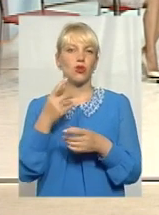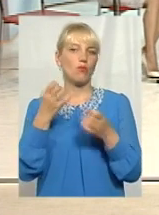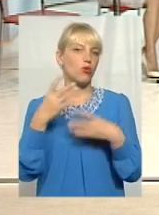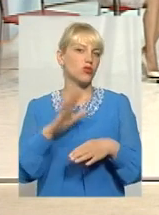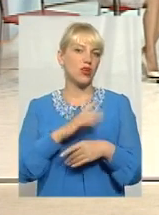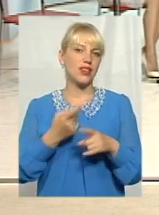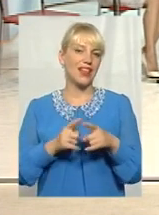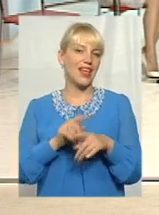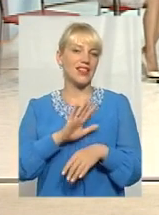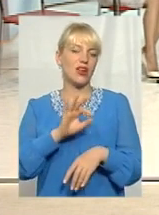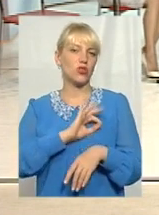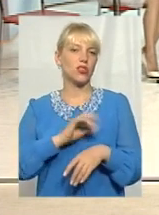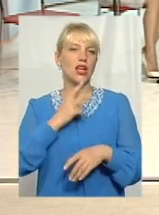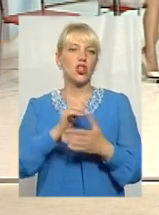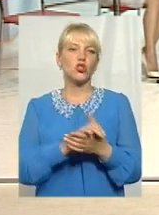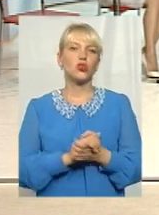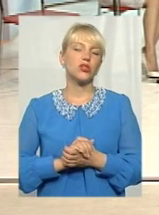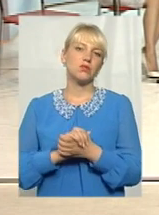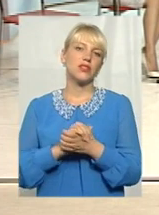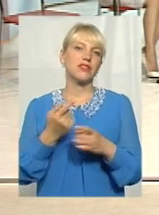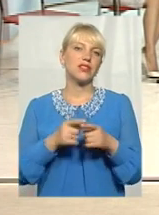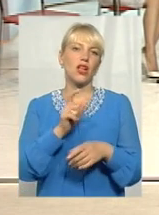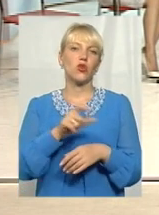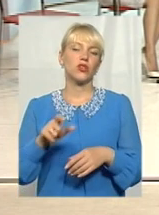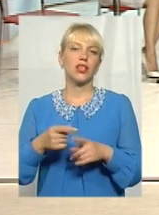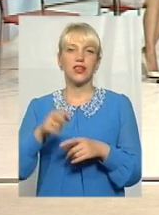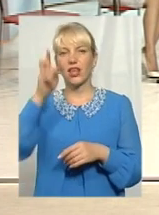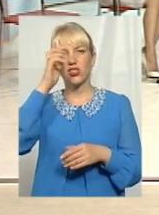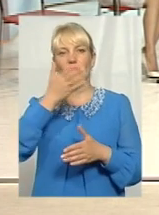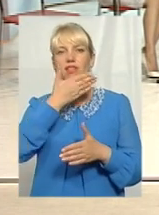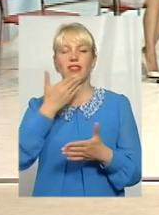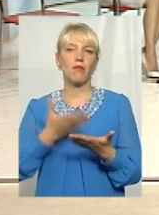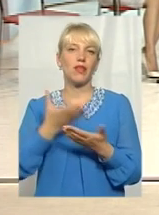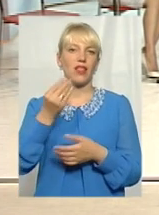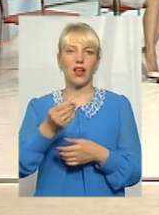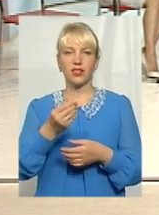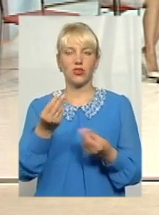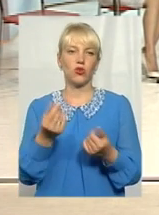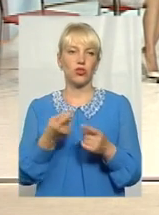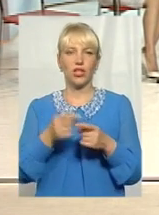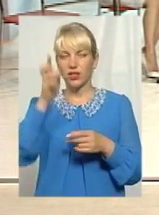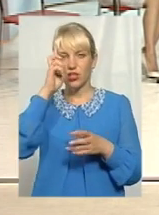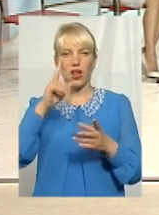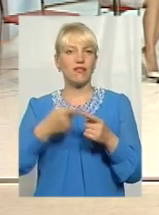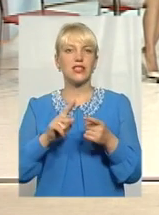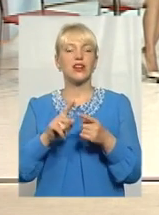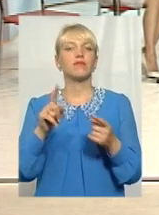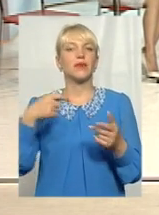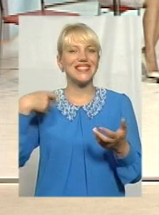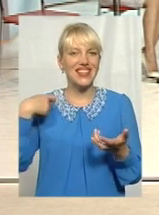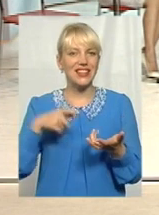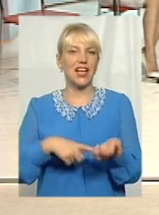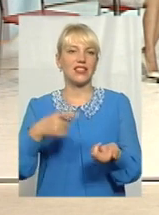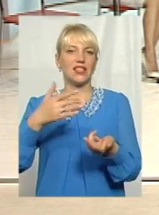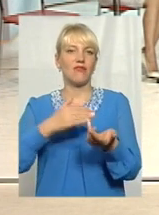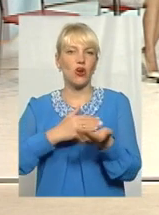користується. Важко сказати, суспільство, це складається з людей. Знаєте, держава не платить гроші. Держава – це не щось ефемерне. Це президент, це прем'єр, це